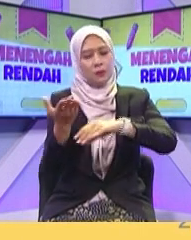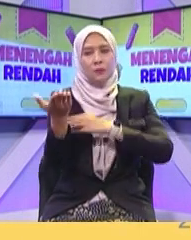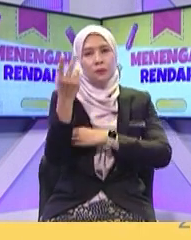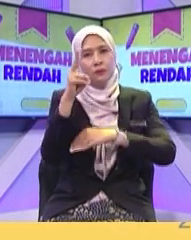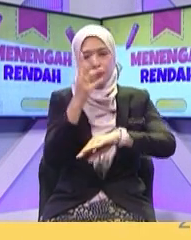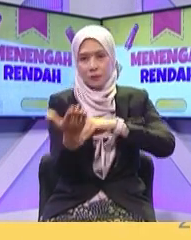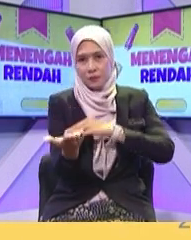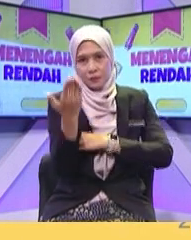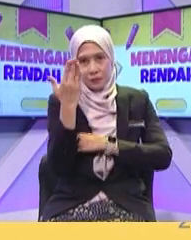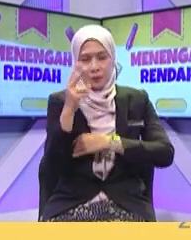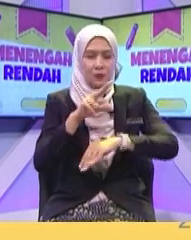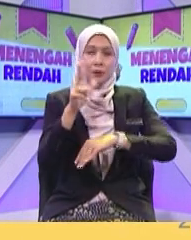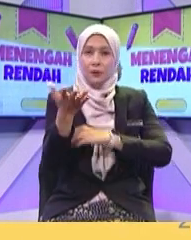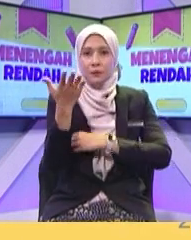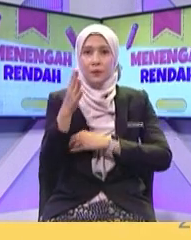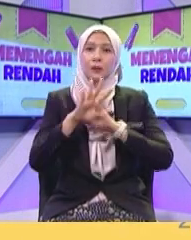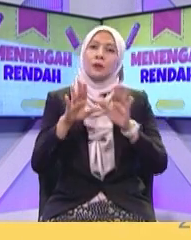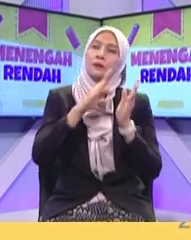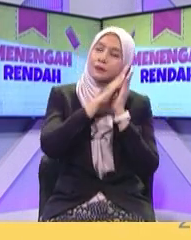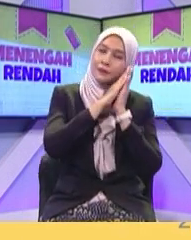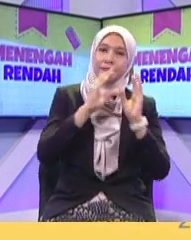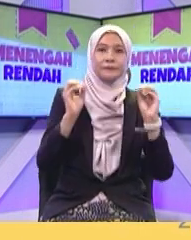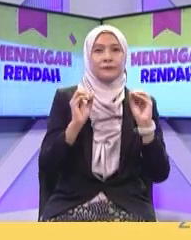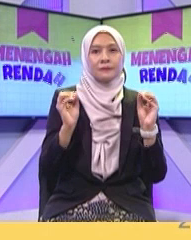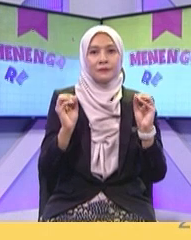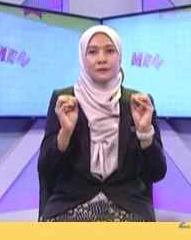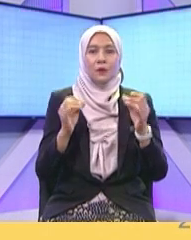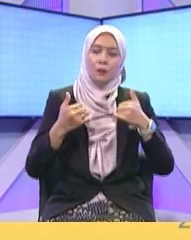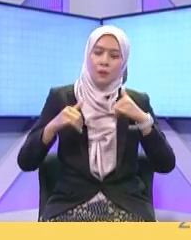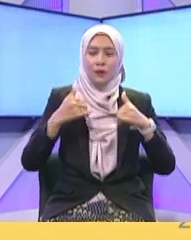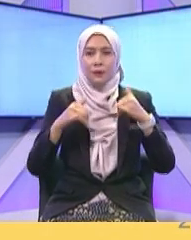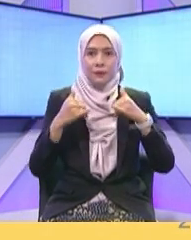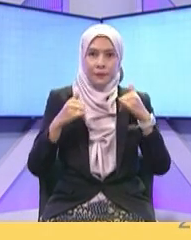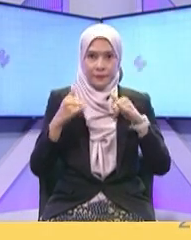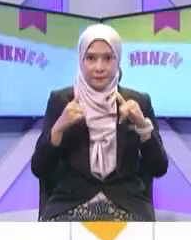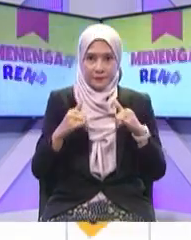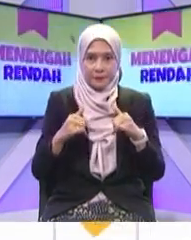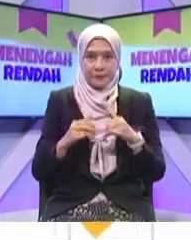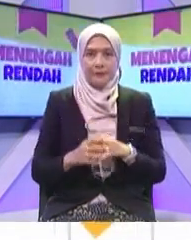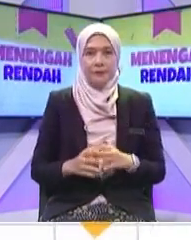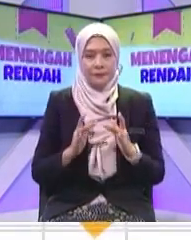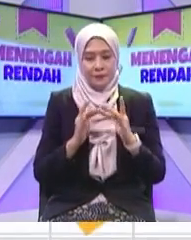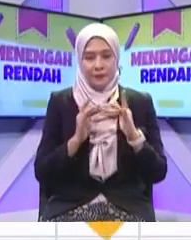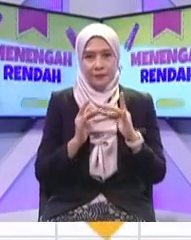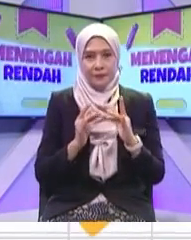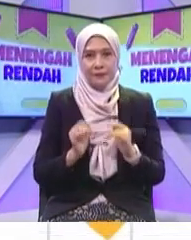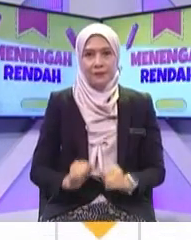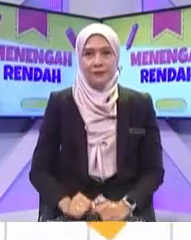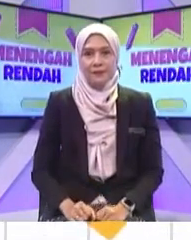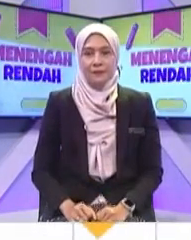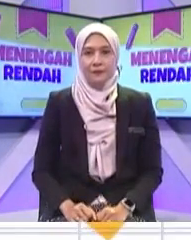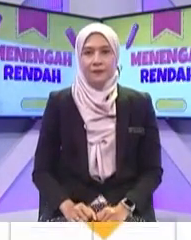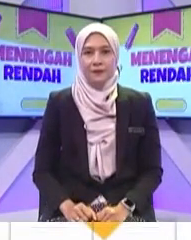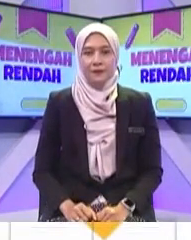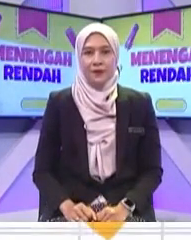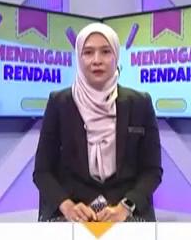murid-murid di rumah dan murid-murid di studio ada dua perkara ini kita bagi yang pertama dan yang kedua kita bagi yang pertama dulu lah